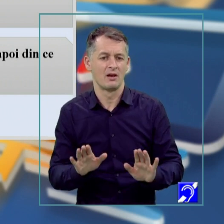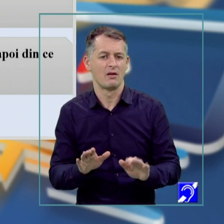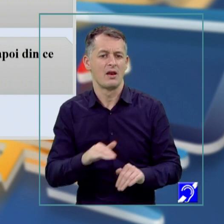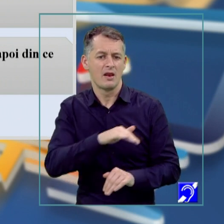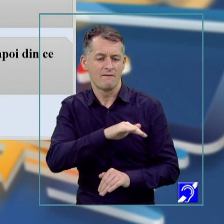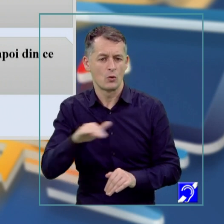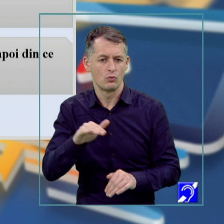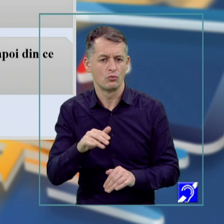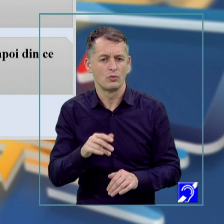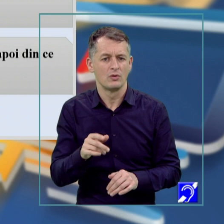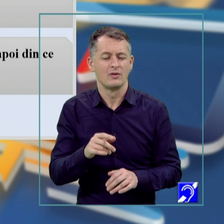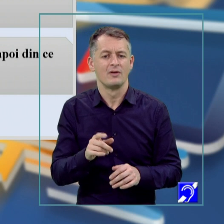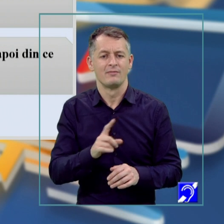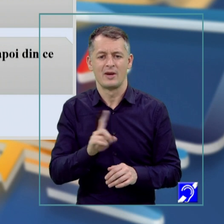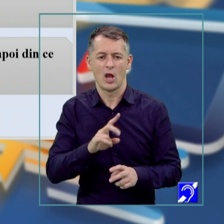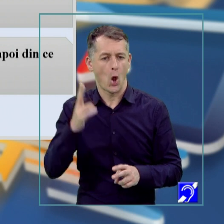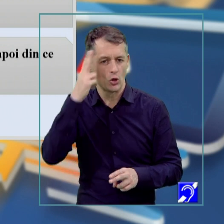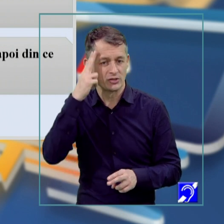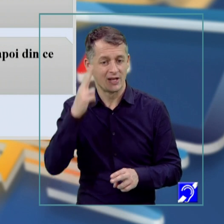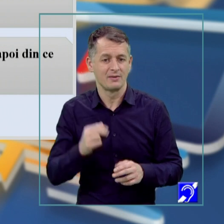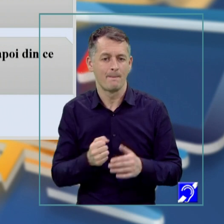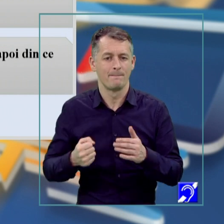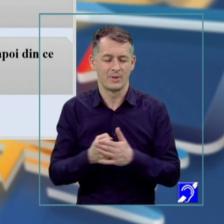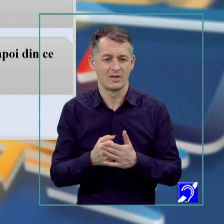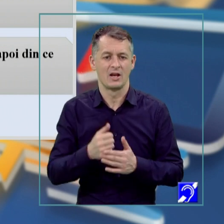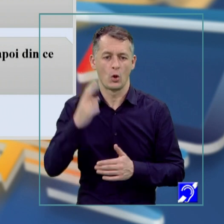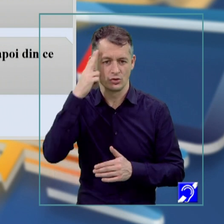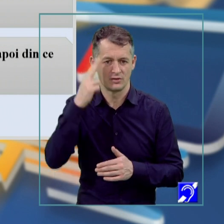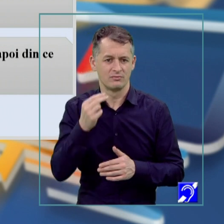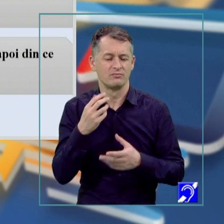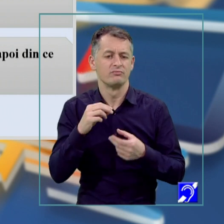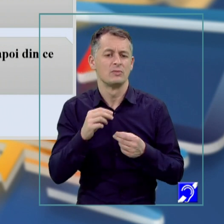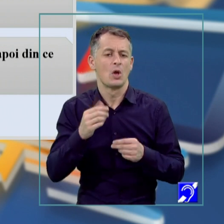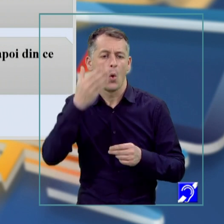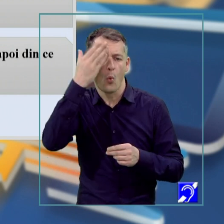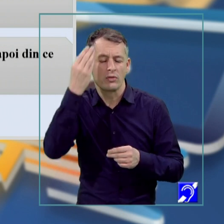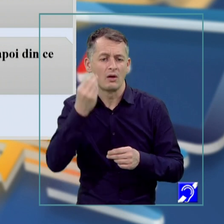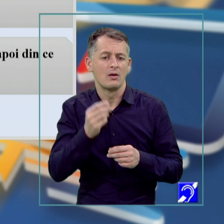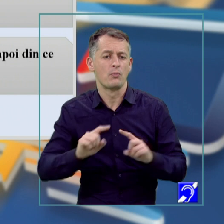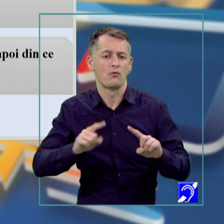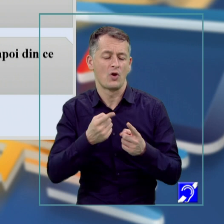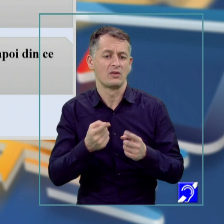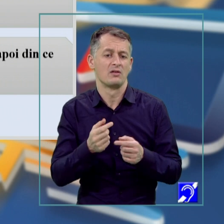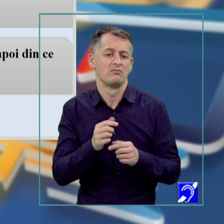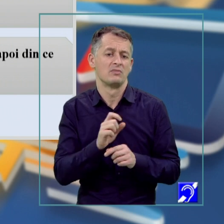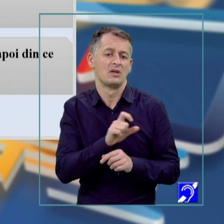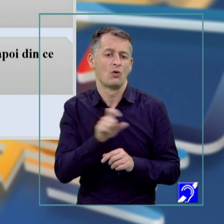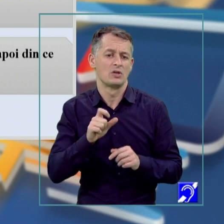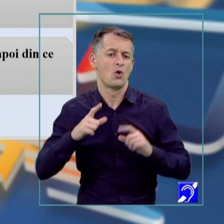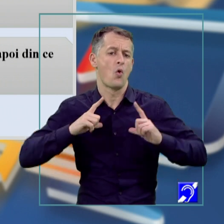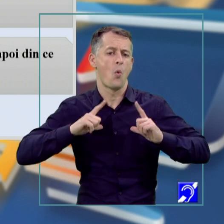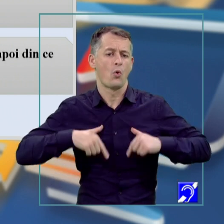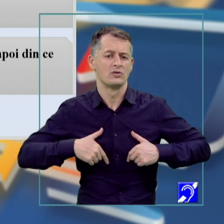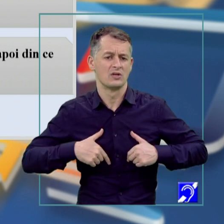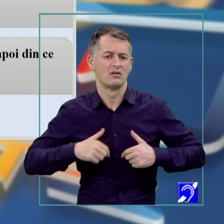nivelul inconștient. Cauzele care pot să ducă la uitare sunt obosea la stresul, emoțiile foarte puternice, dar și insuficientea sau proasta